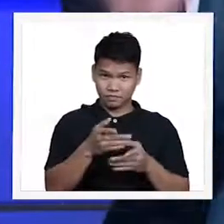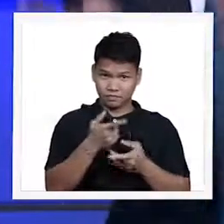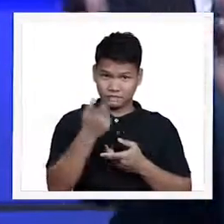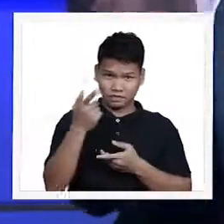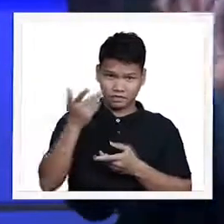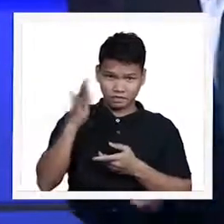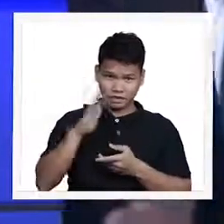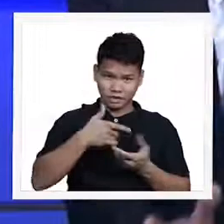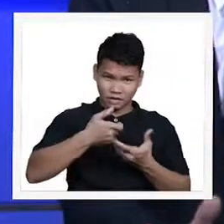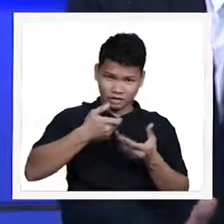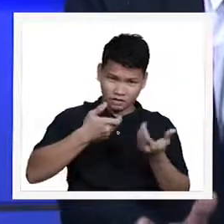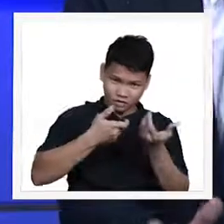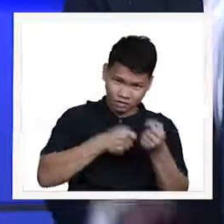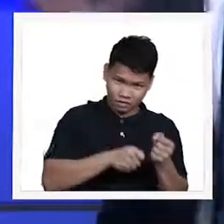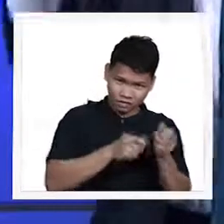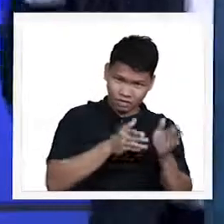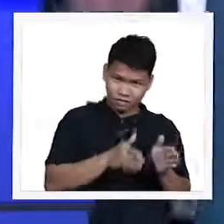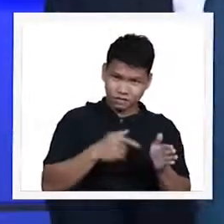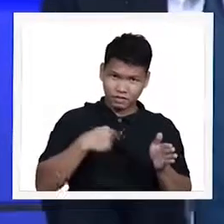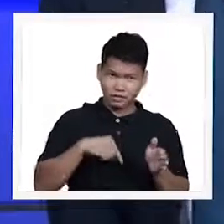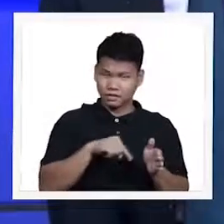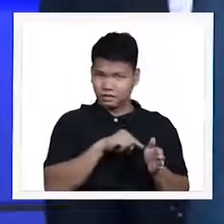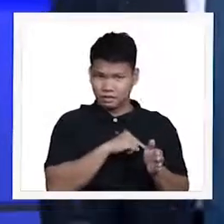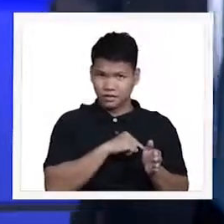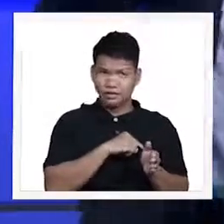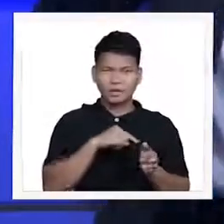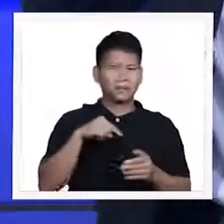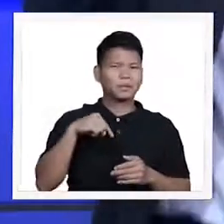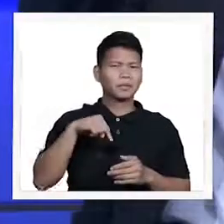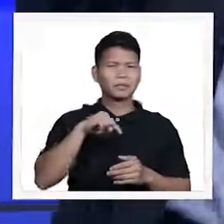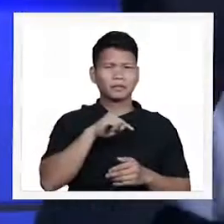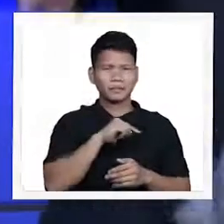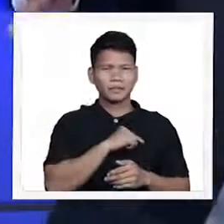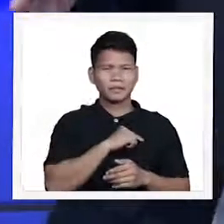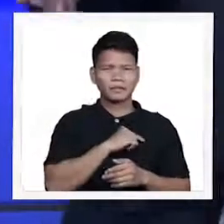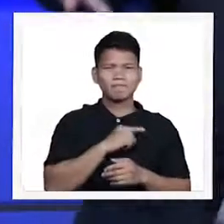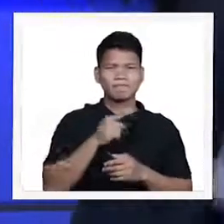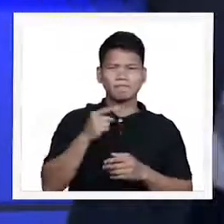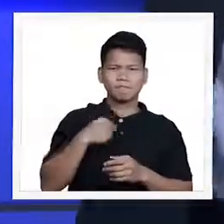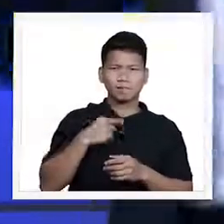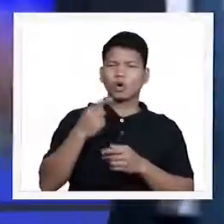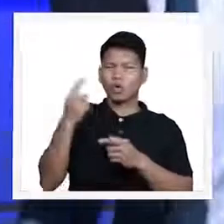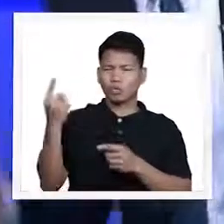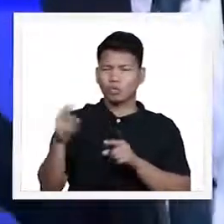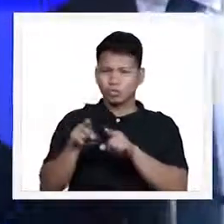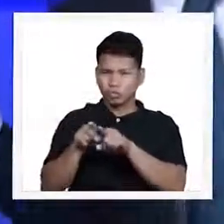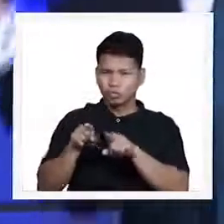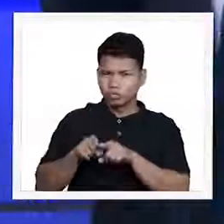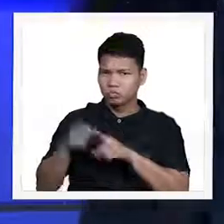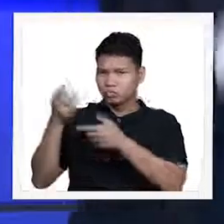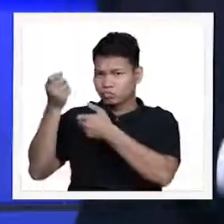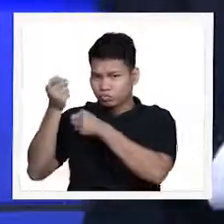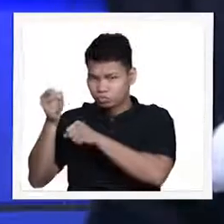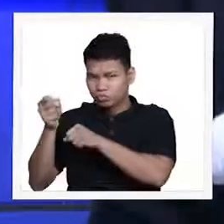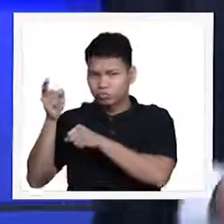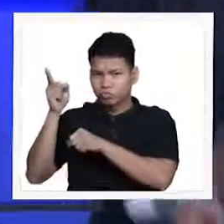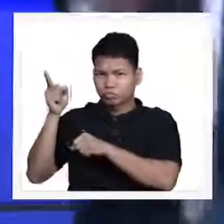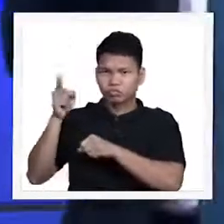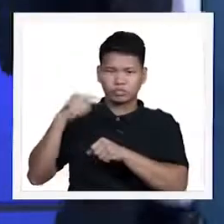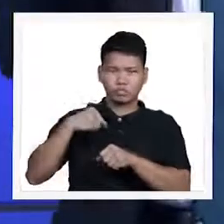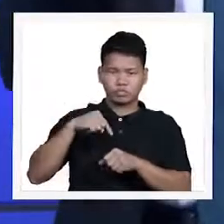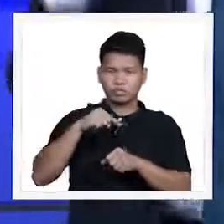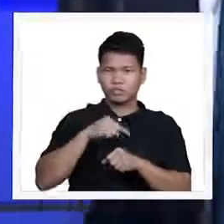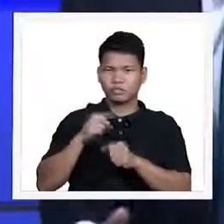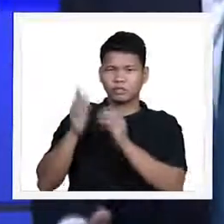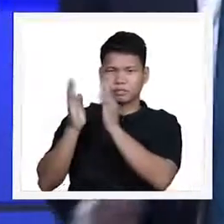tayong relasyon sa Kanya siyang may-ari sa atin at tayo nagtitiwala sa Kanya tayo sumasampalataya sa Kanya